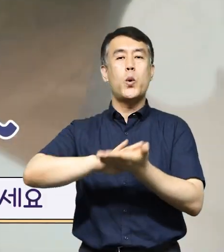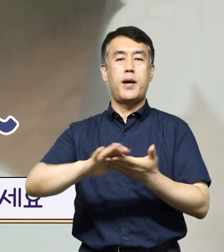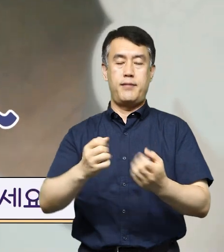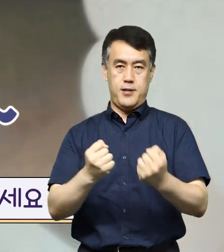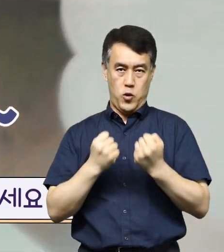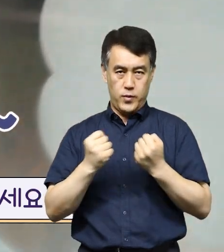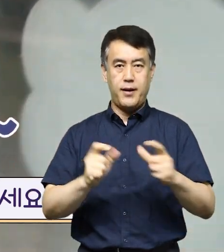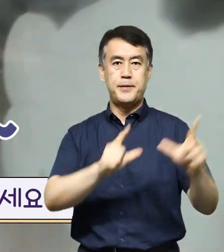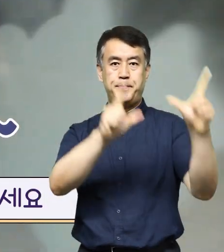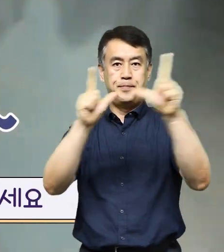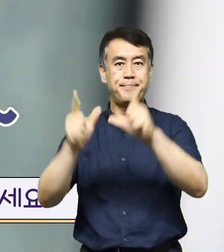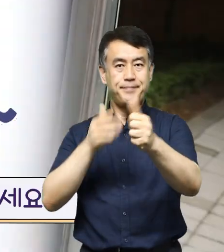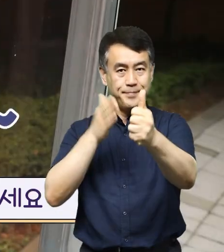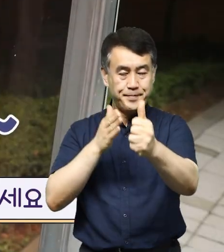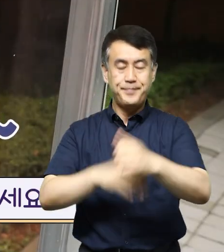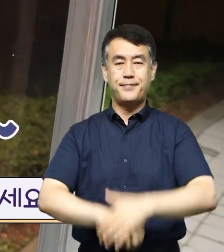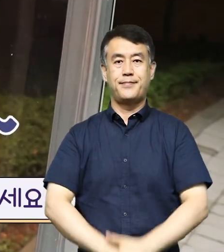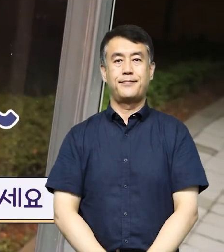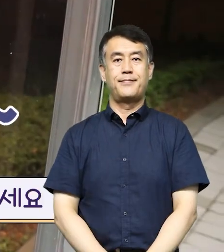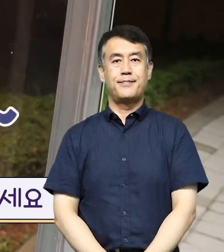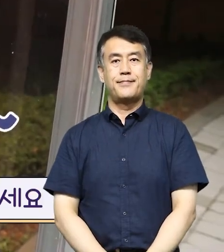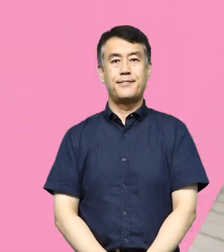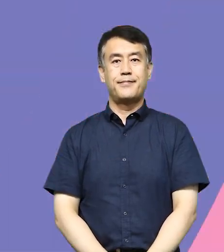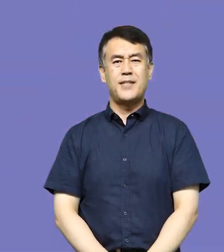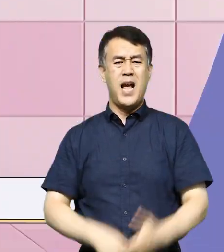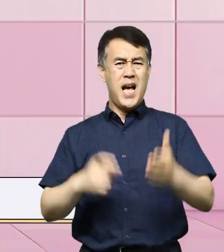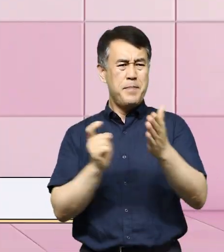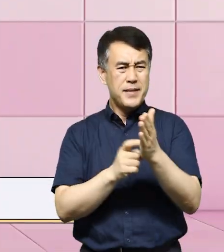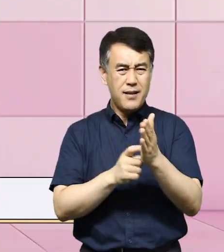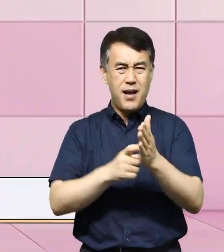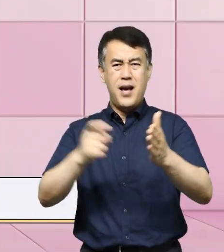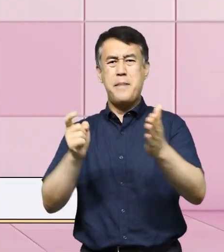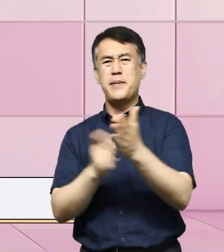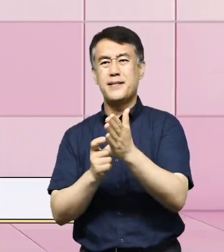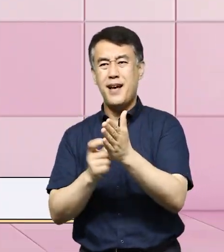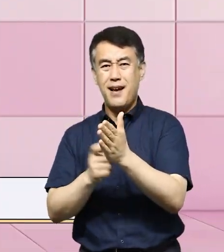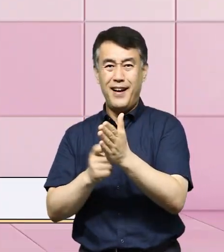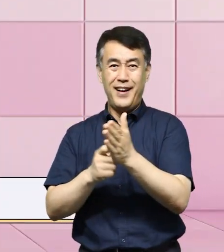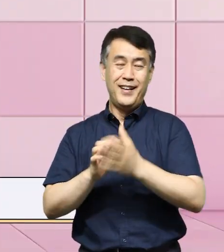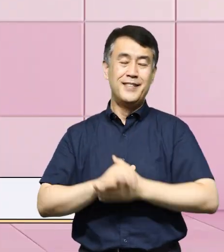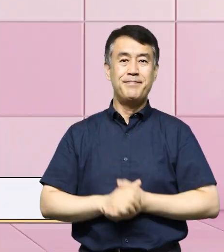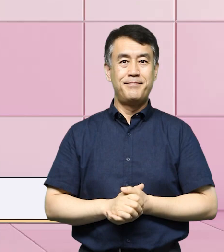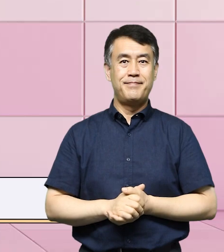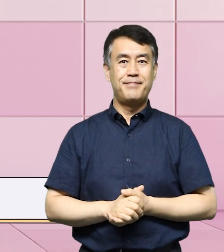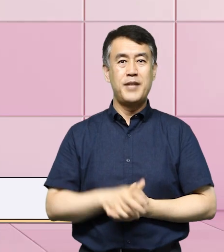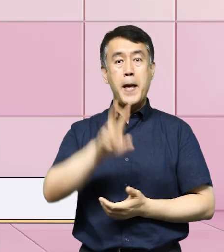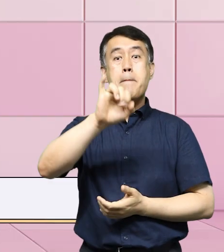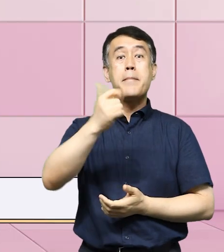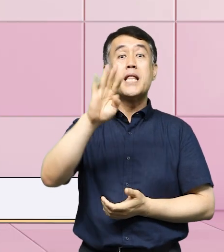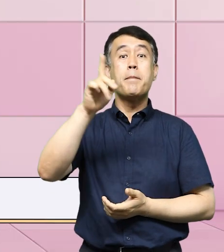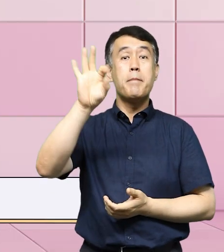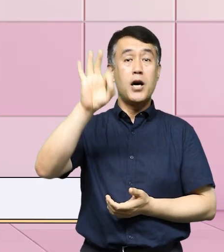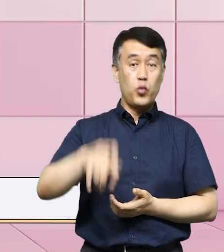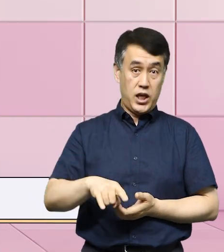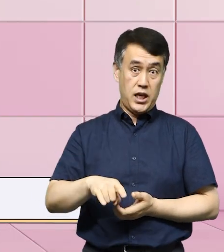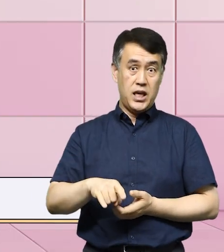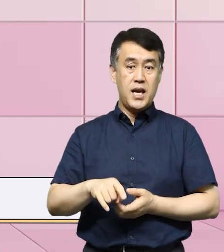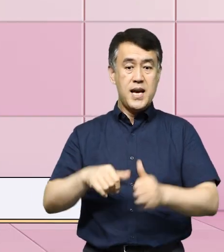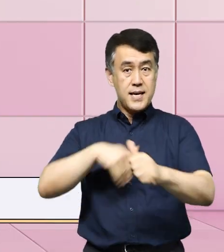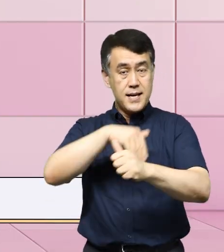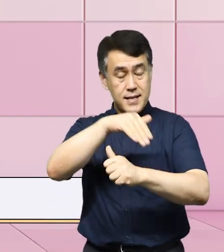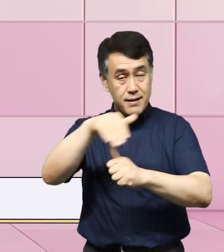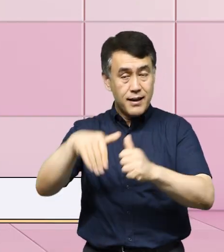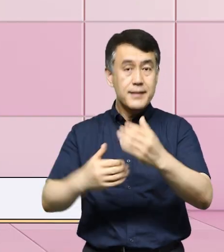시원하고 건강한 일상 보내세요 비상! 비상! 민방위 사태가